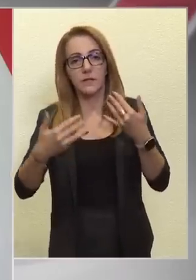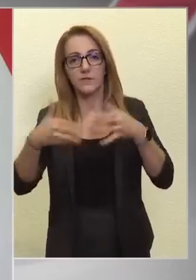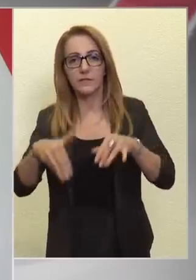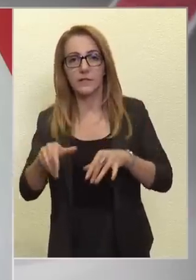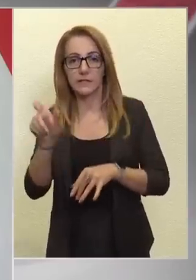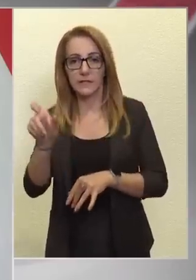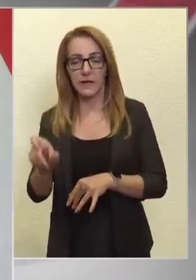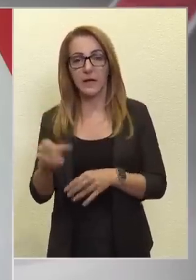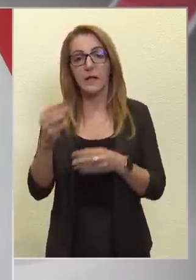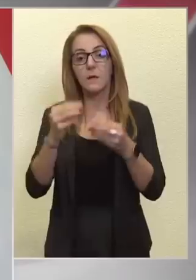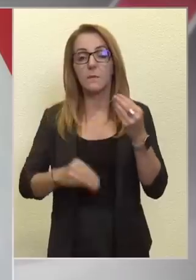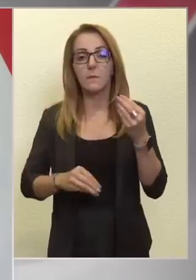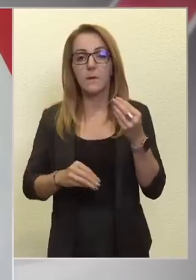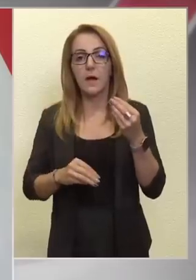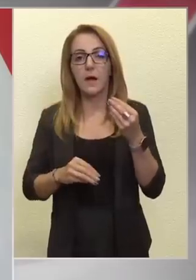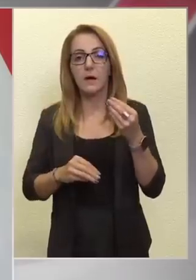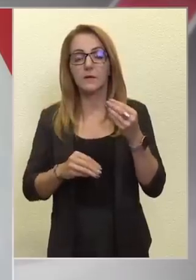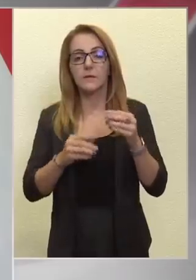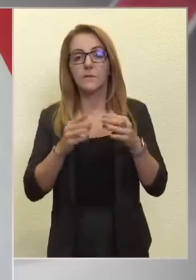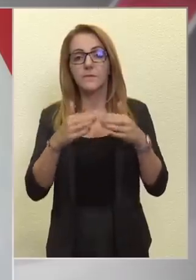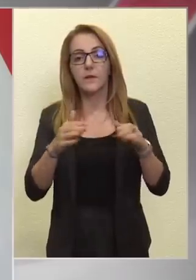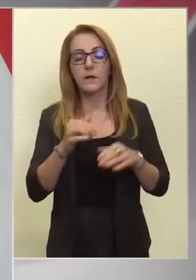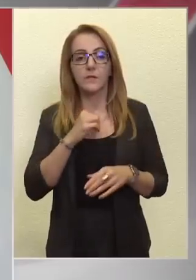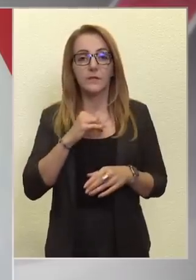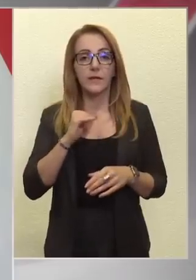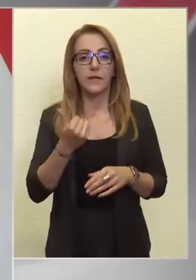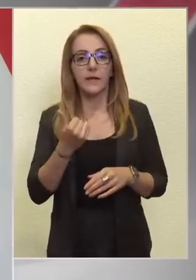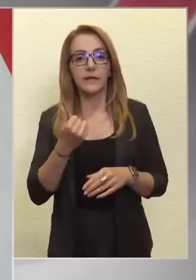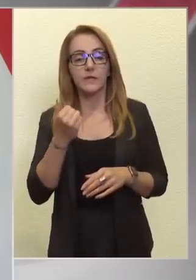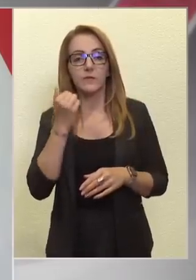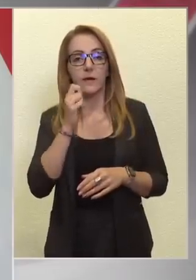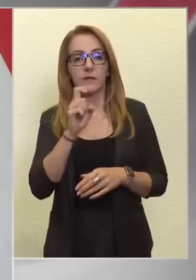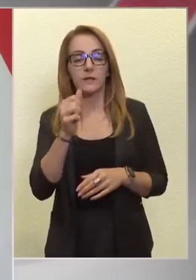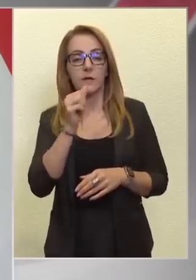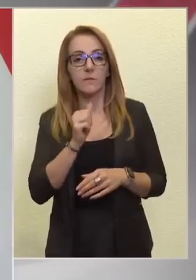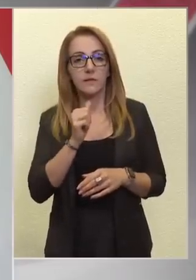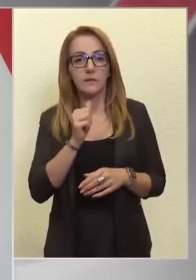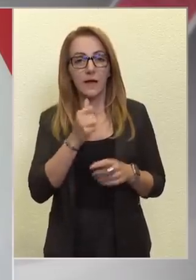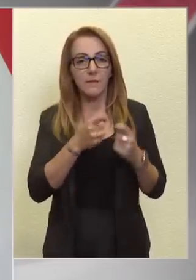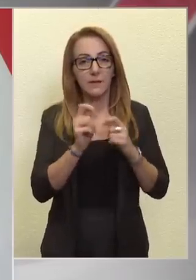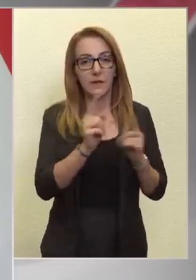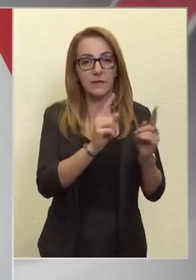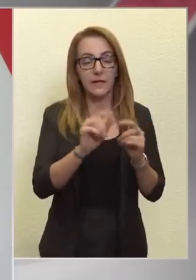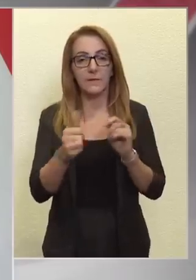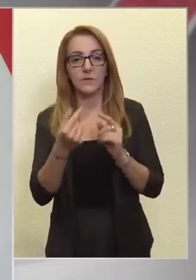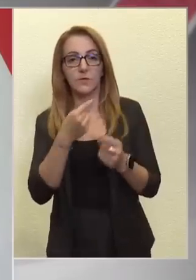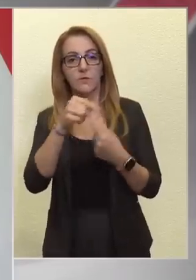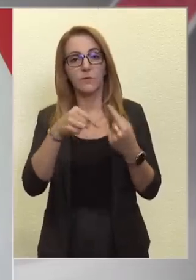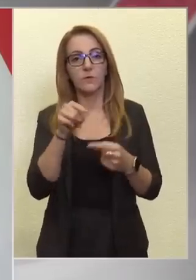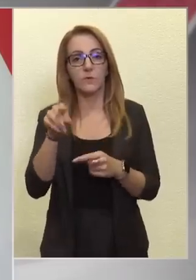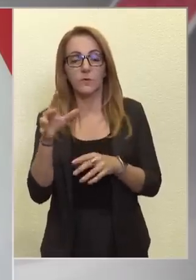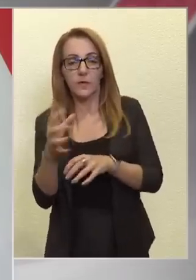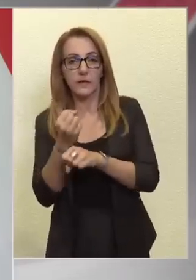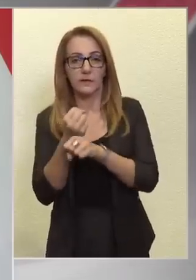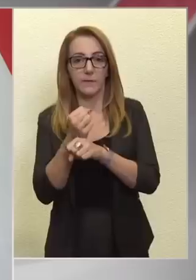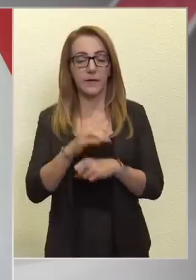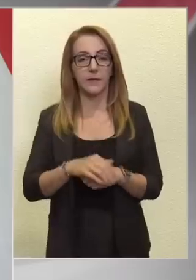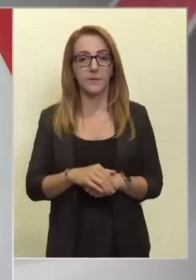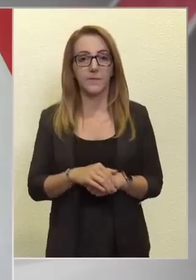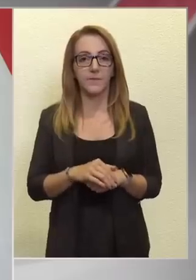el, mert Karácsony Gergely és Márki Zaj Péter egymásra talált. Tehát valójában az első fordulót ő nyerte meg,